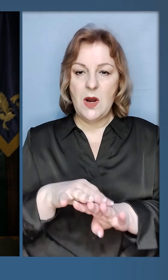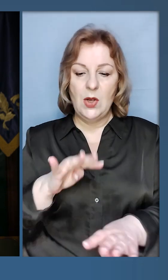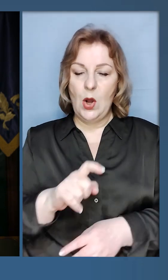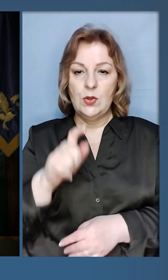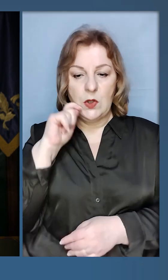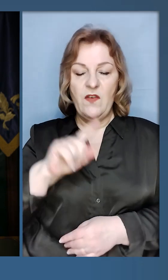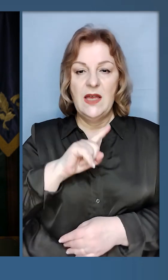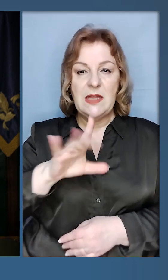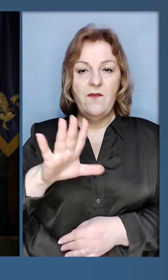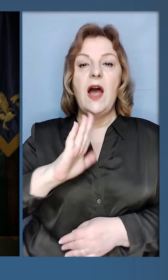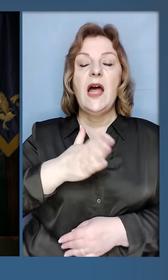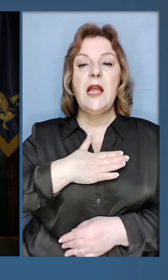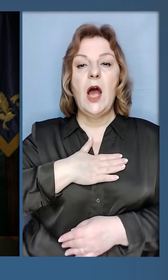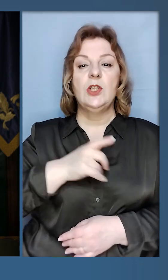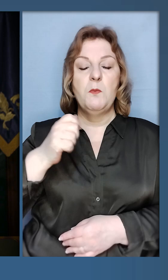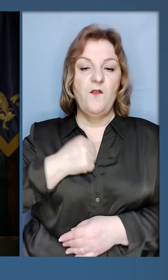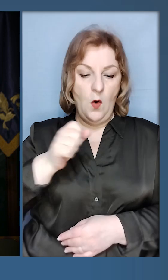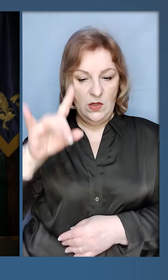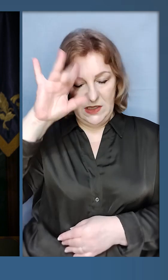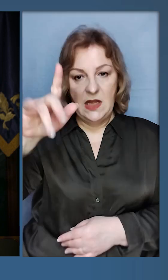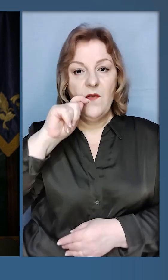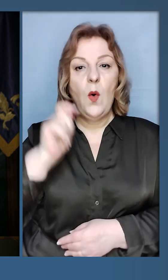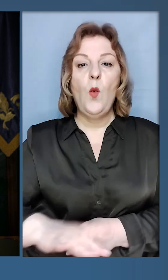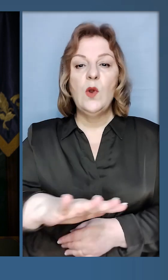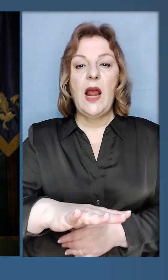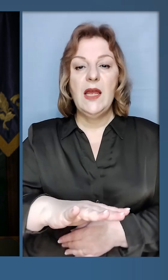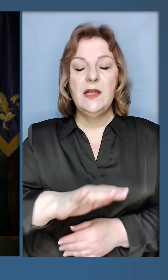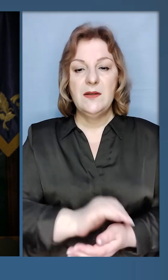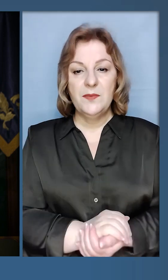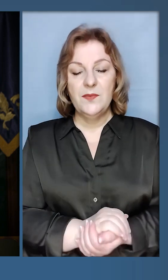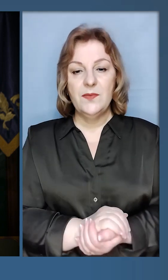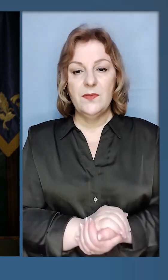вижене російську армію з України. Слава нашим воїнам, слава Україні!